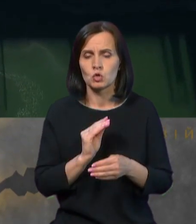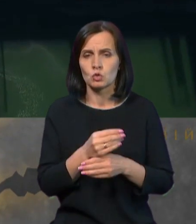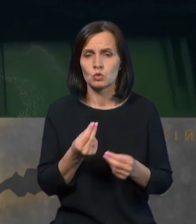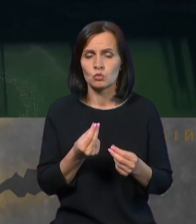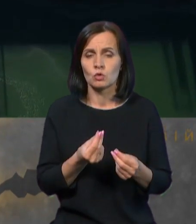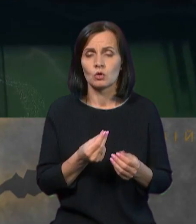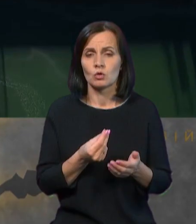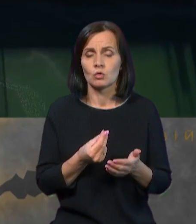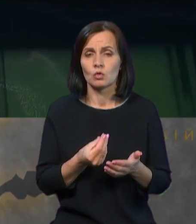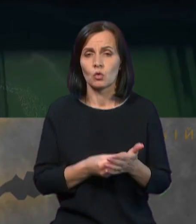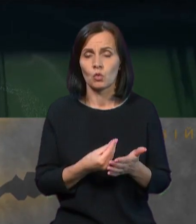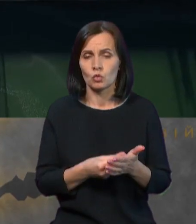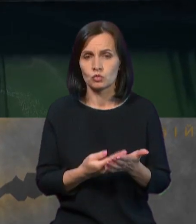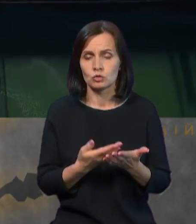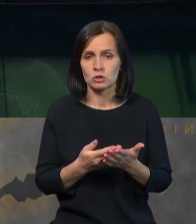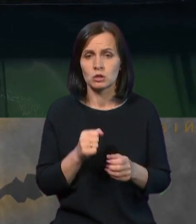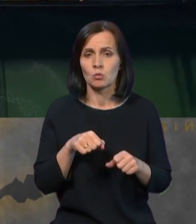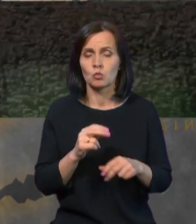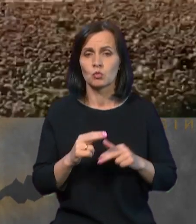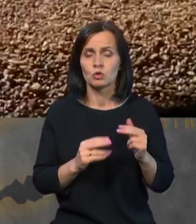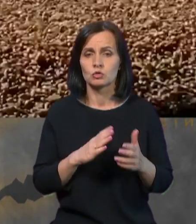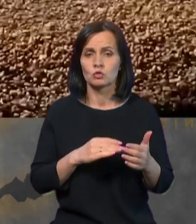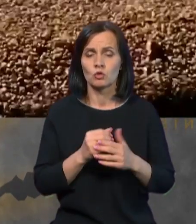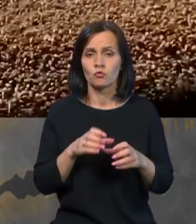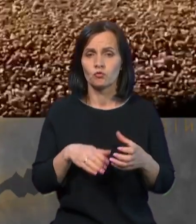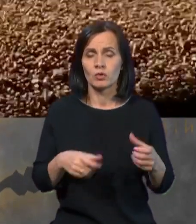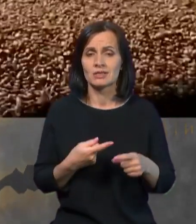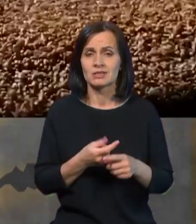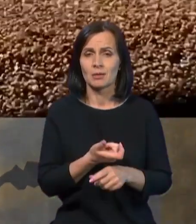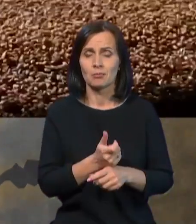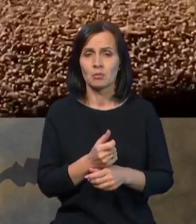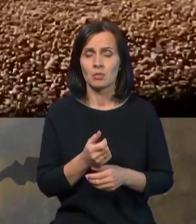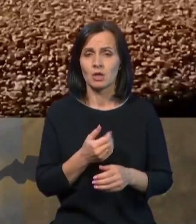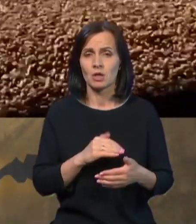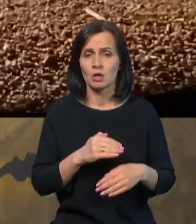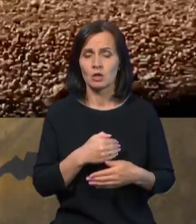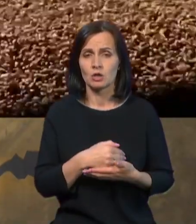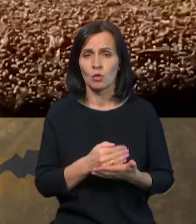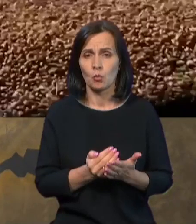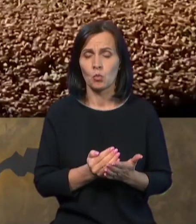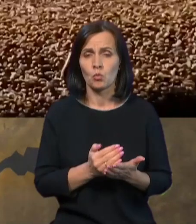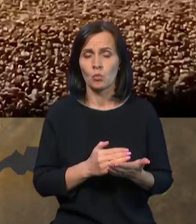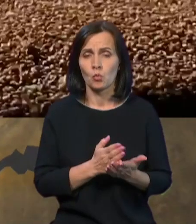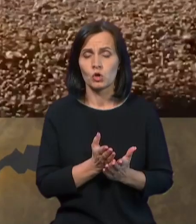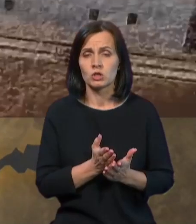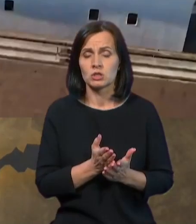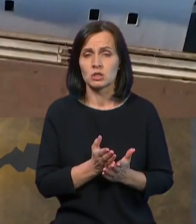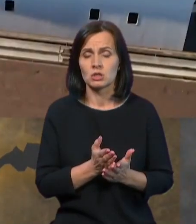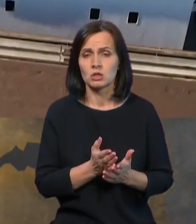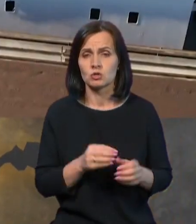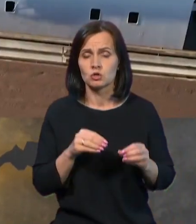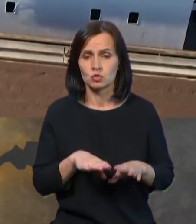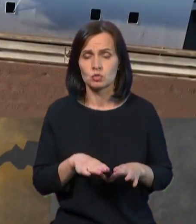ракети і на нас запускати. Тому це більш політичне рішення, наскільки вигідніше буде державі користуватись цим